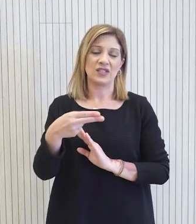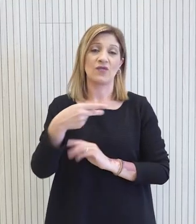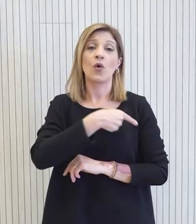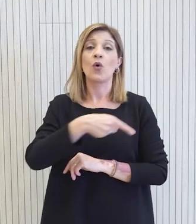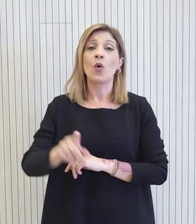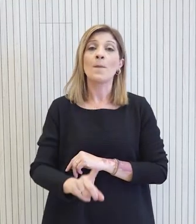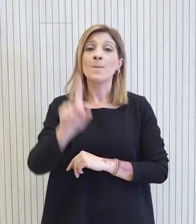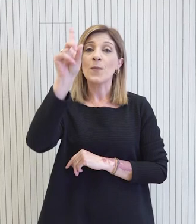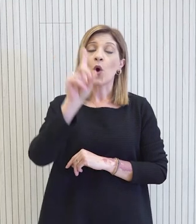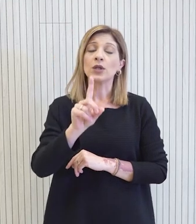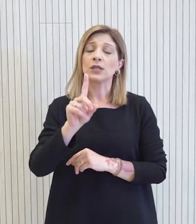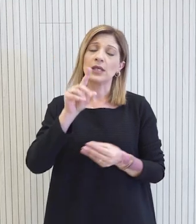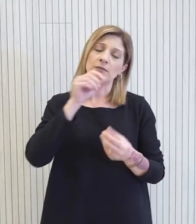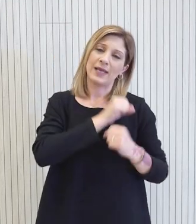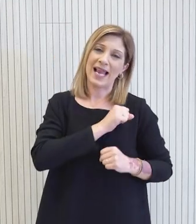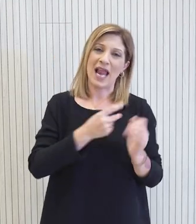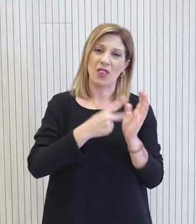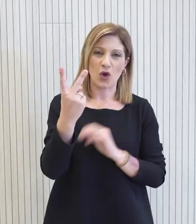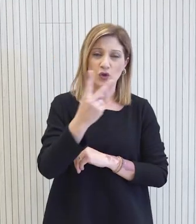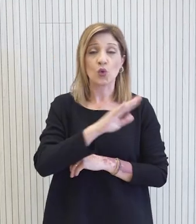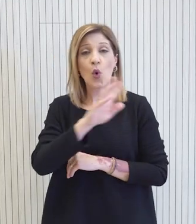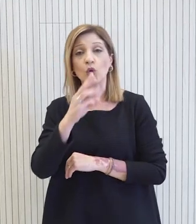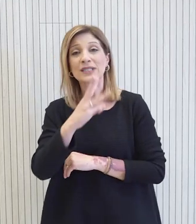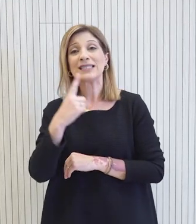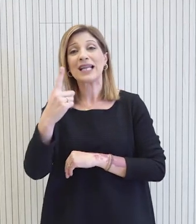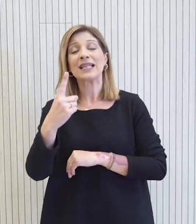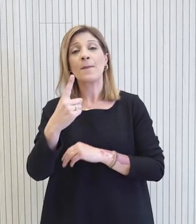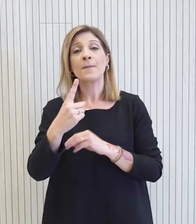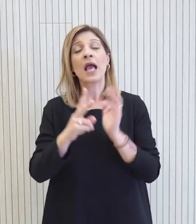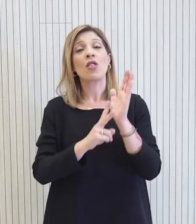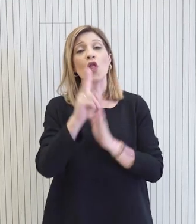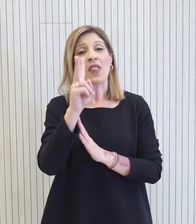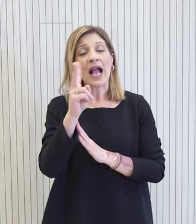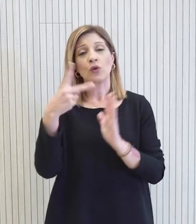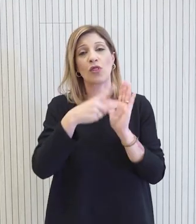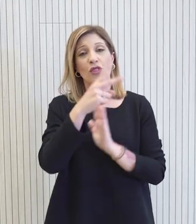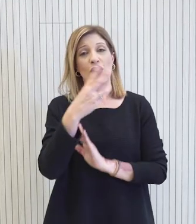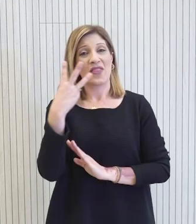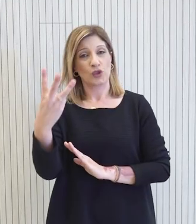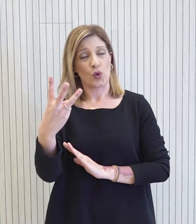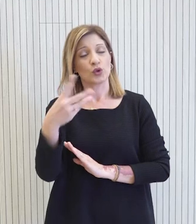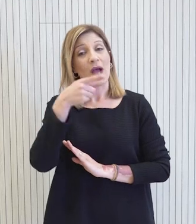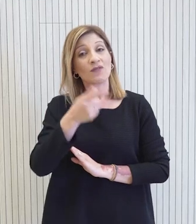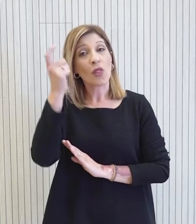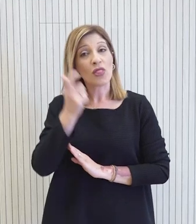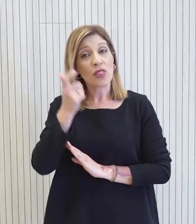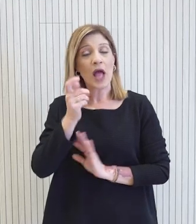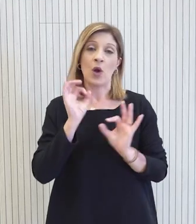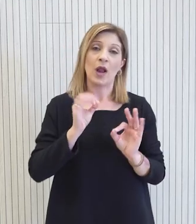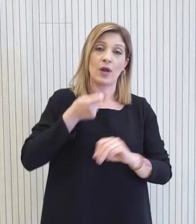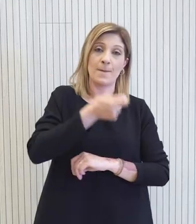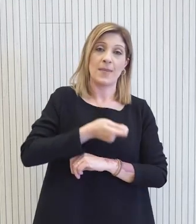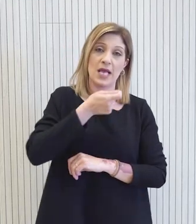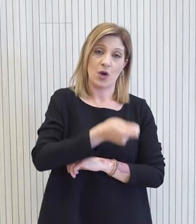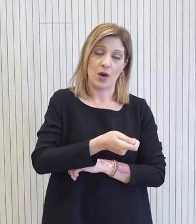την περίοδο 1η-1η του μέχρι 31η του 10η του 2023 με την προϋπόθεση ότι το δάνειο είναι εξυπηρετούμενο.